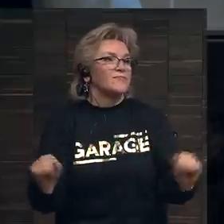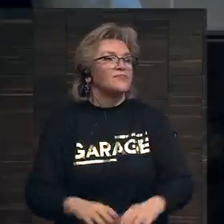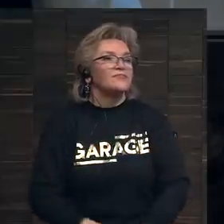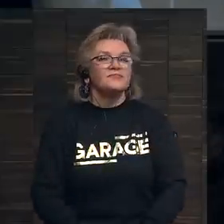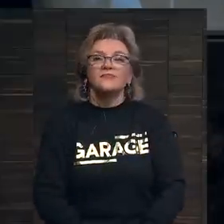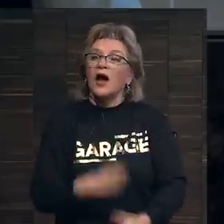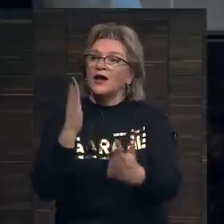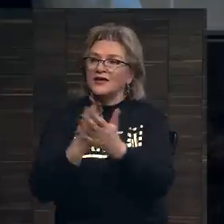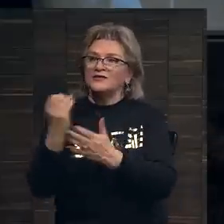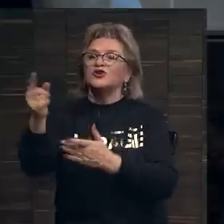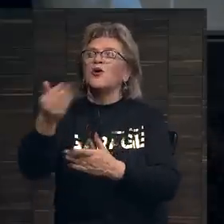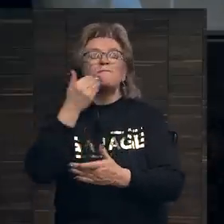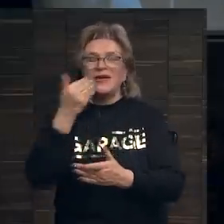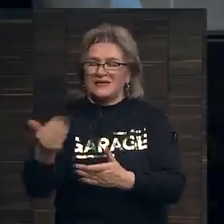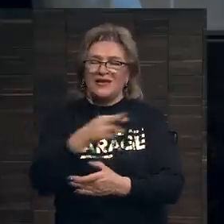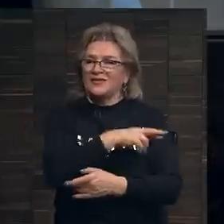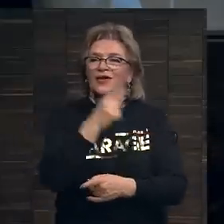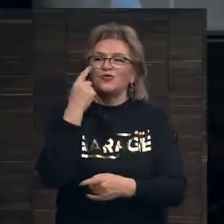Пожалуйста, я думаю, это последний будет.